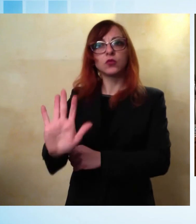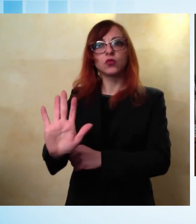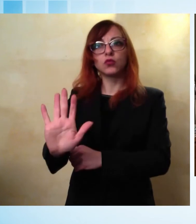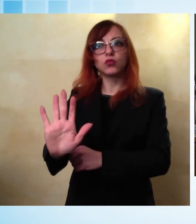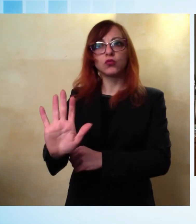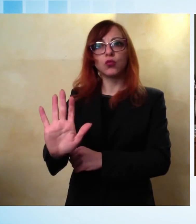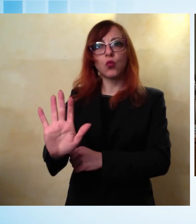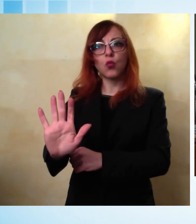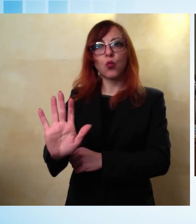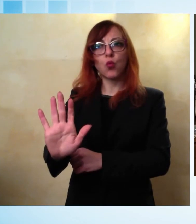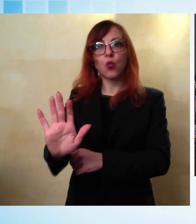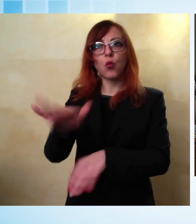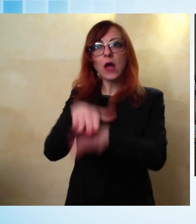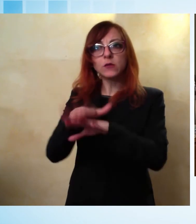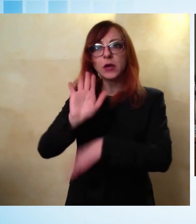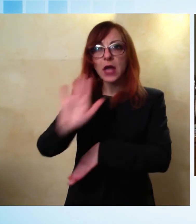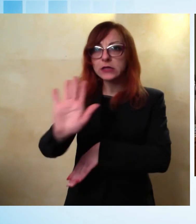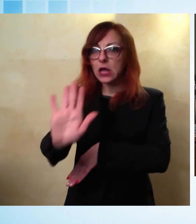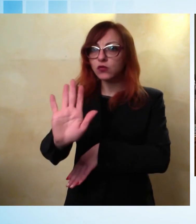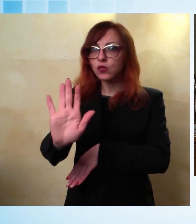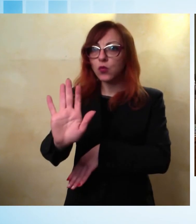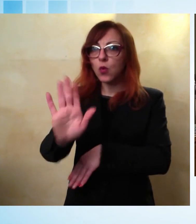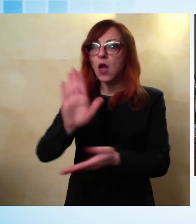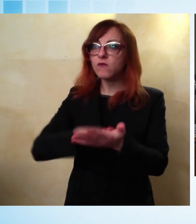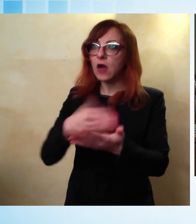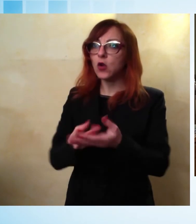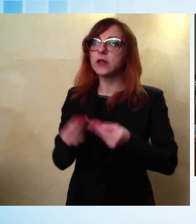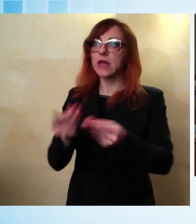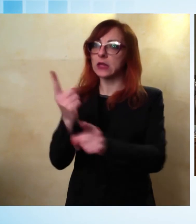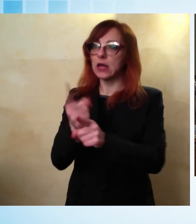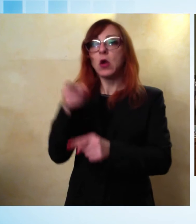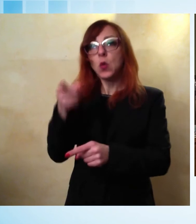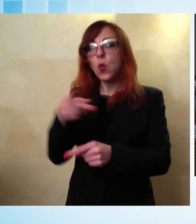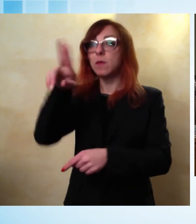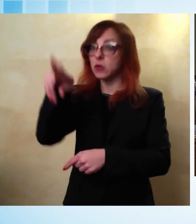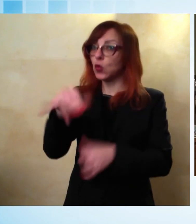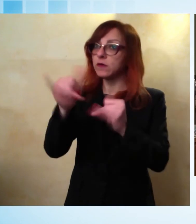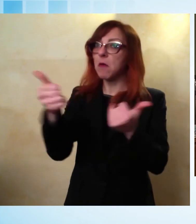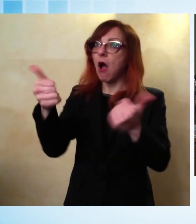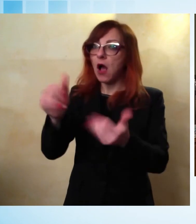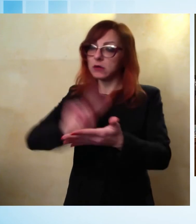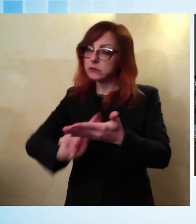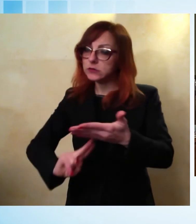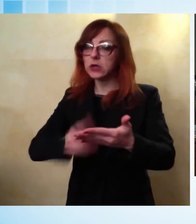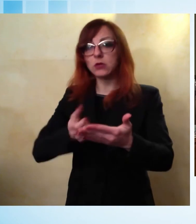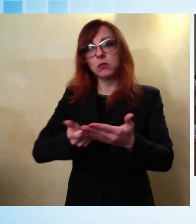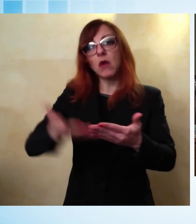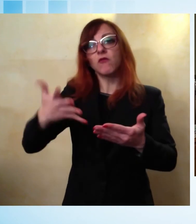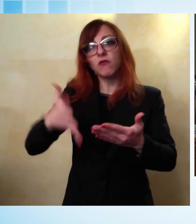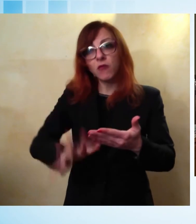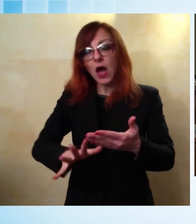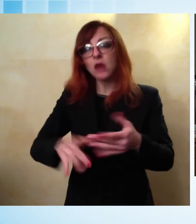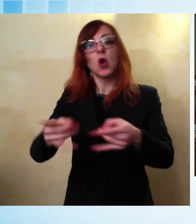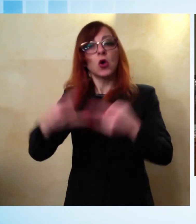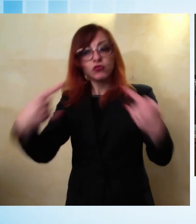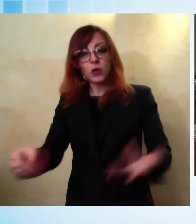sfaccettature, è stato un pittore, ma anche uno scrittore, ha tenuto delle rubriche sui giornali, è